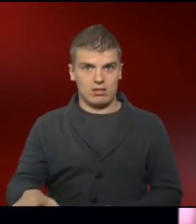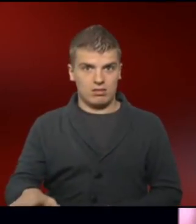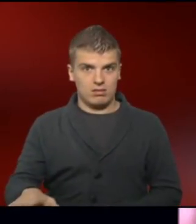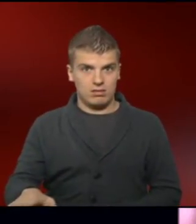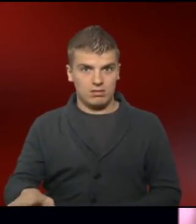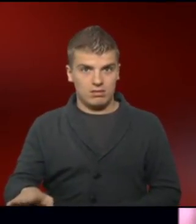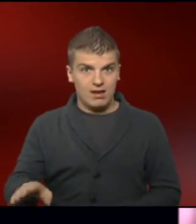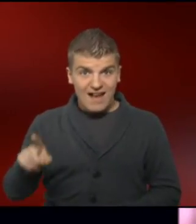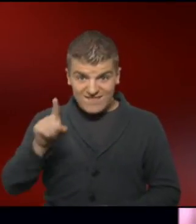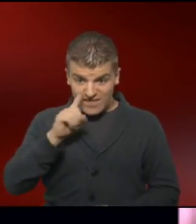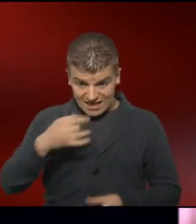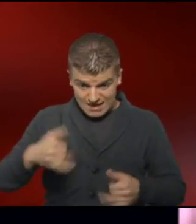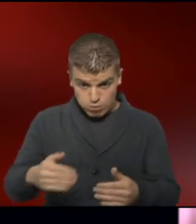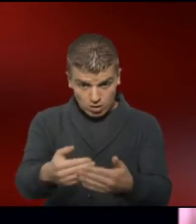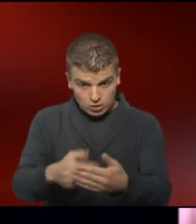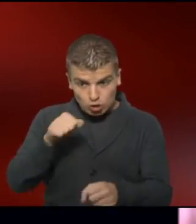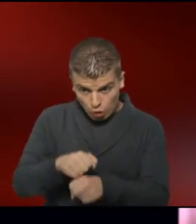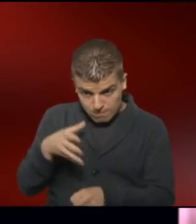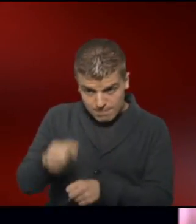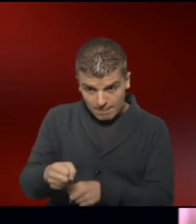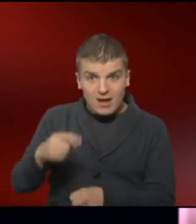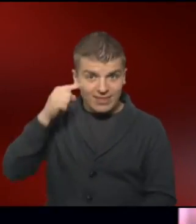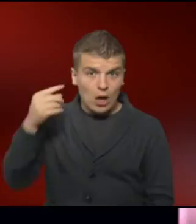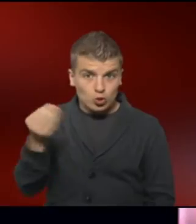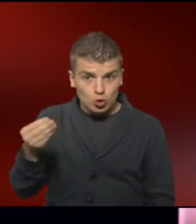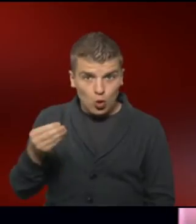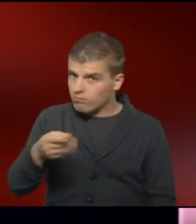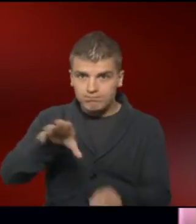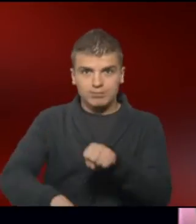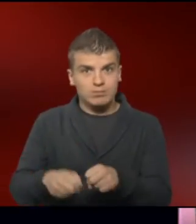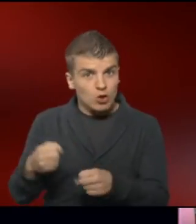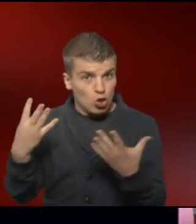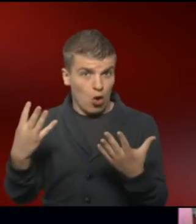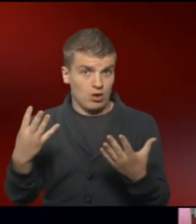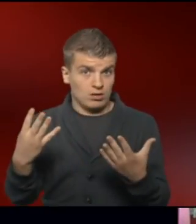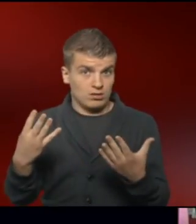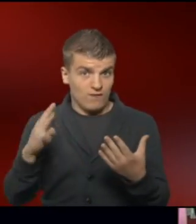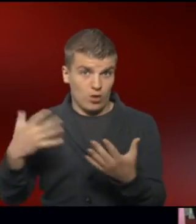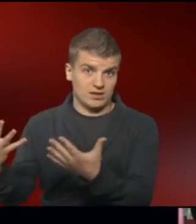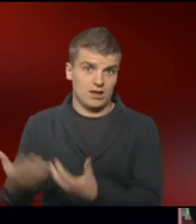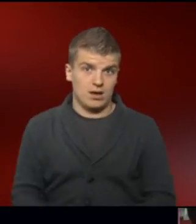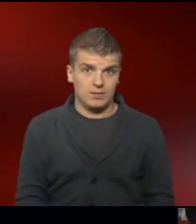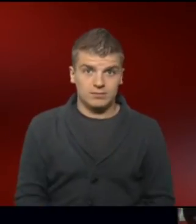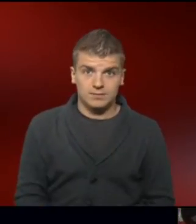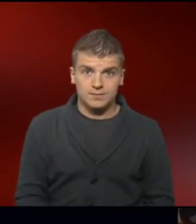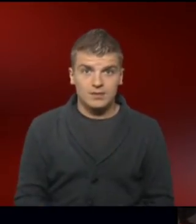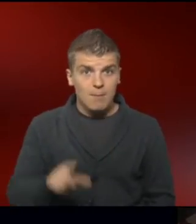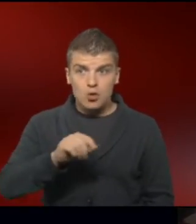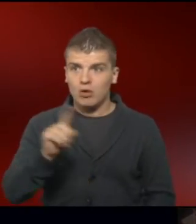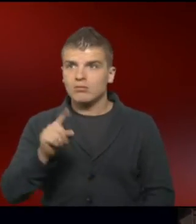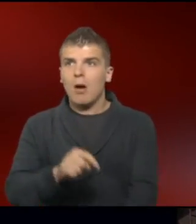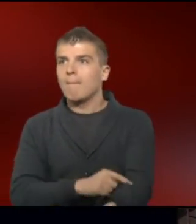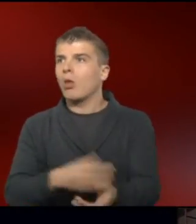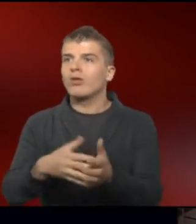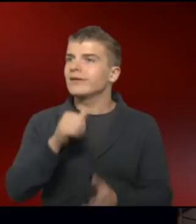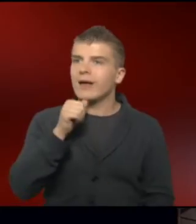wenn vor der Geburt feststeht, dass es das Down-Syndrom hat. Die Frage lautet also nicht Bluttest, ja oder